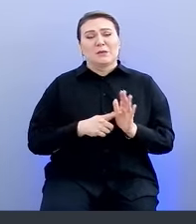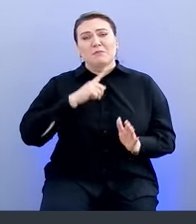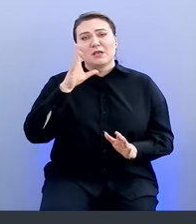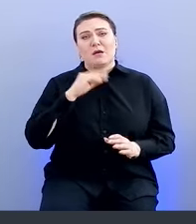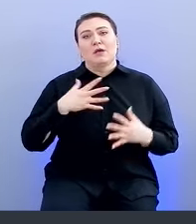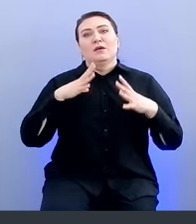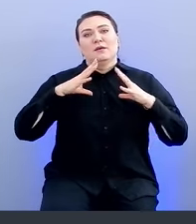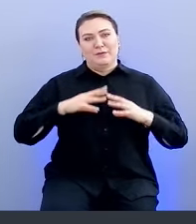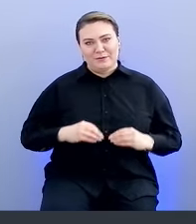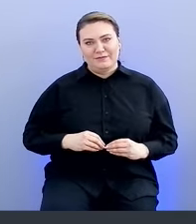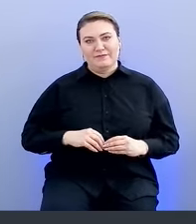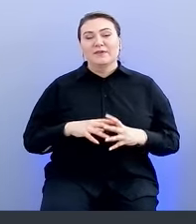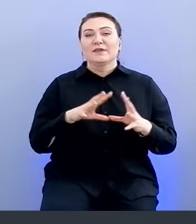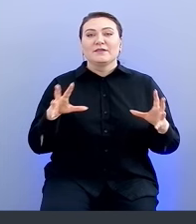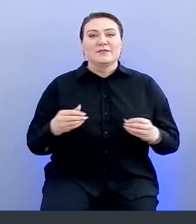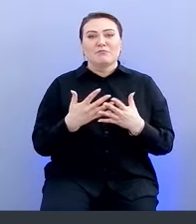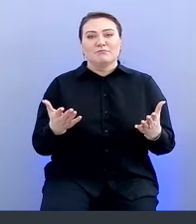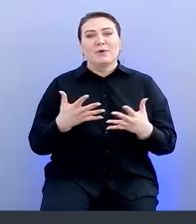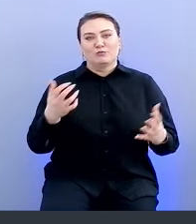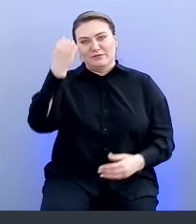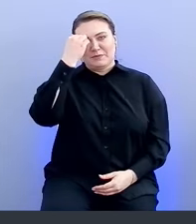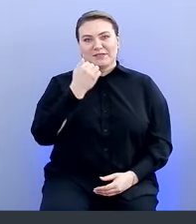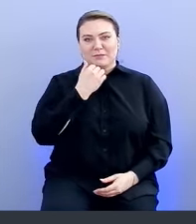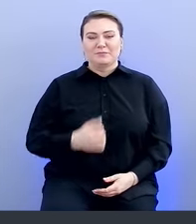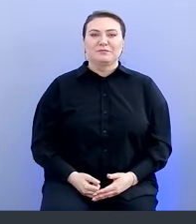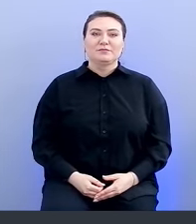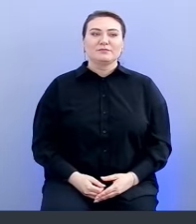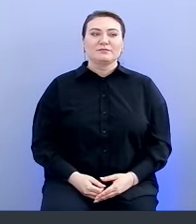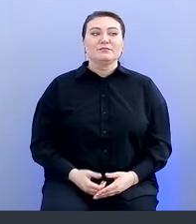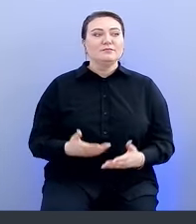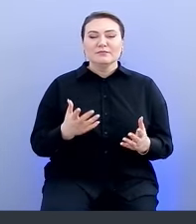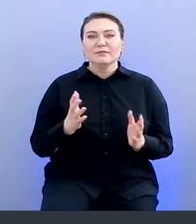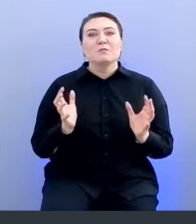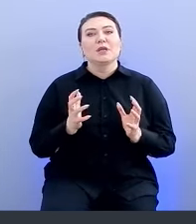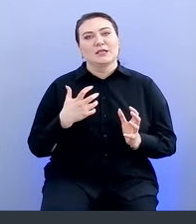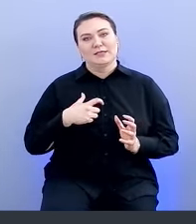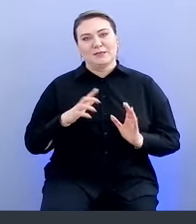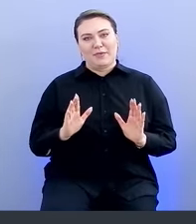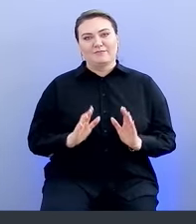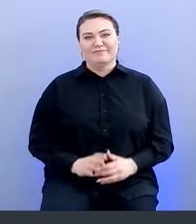месяцев отпустят. Всем большое спасибо. И, ребята, берегите себя.